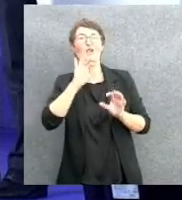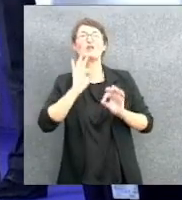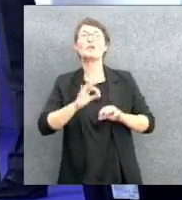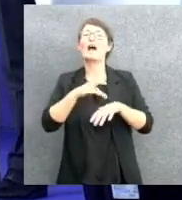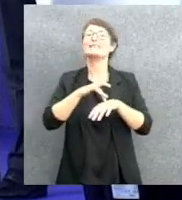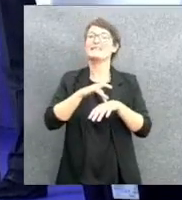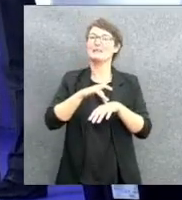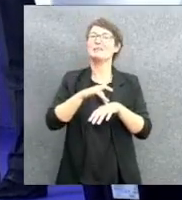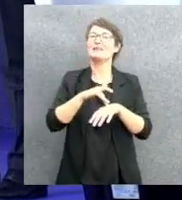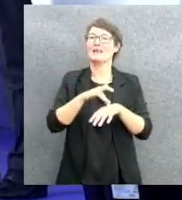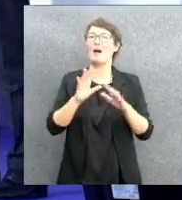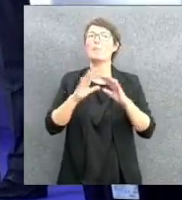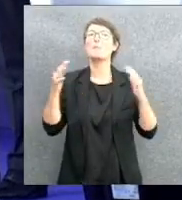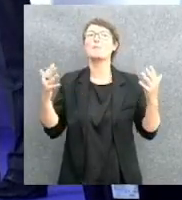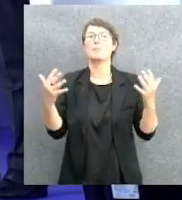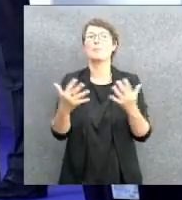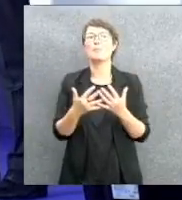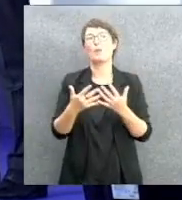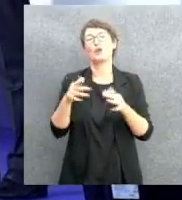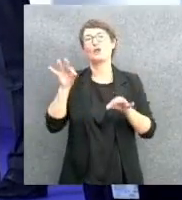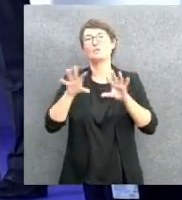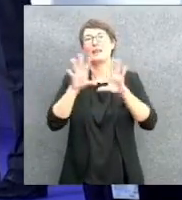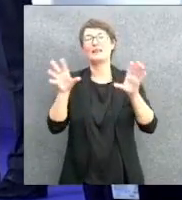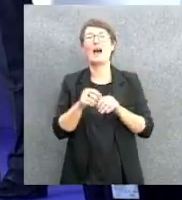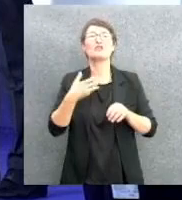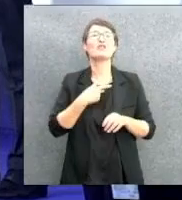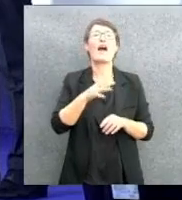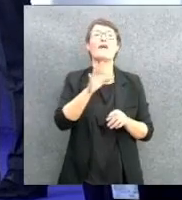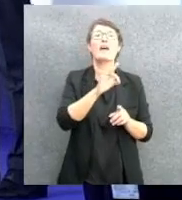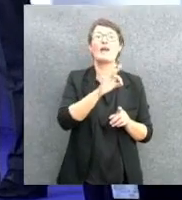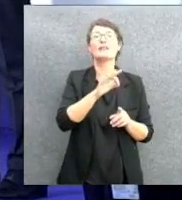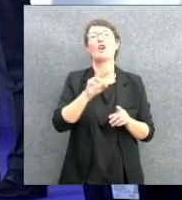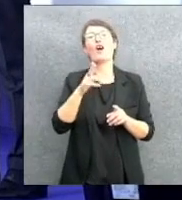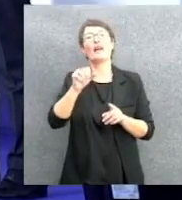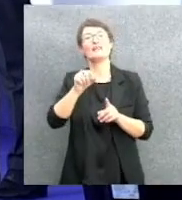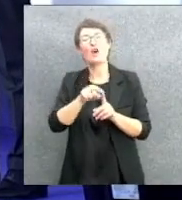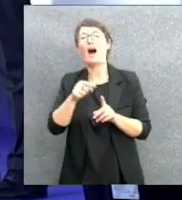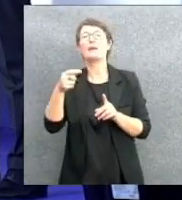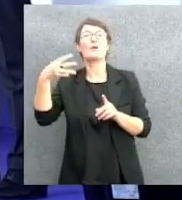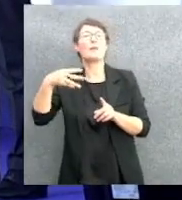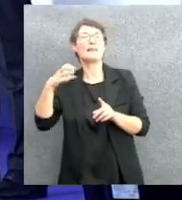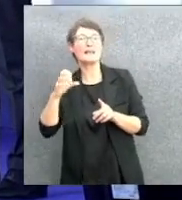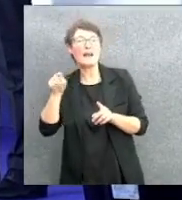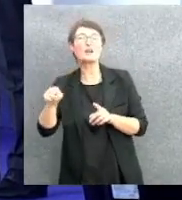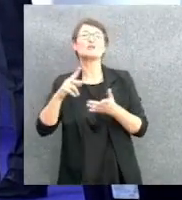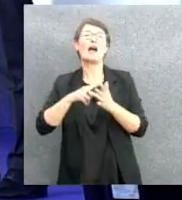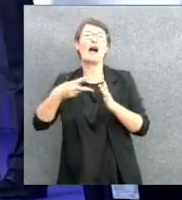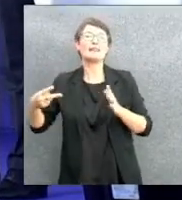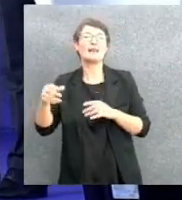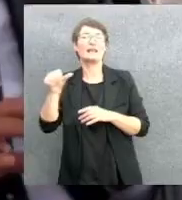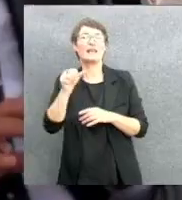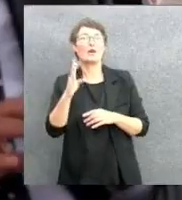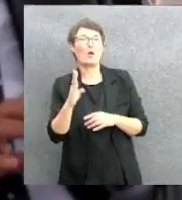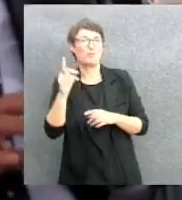spettacolo. Avete visto Favino, avete visto Renzo Arbore, c'era la Millie Carlucci, c'era l'architetto Stefano Boeri a